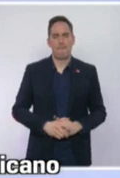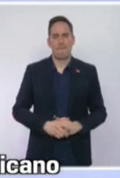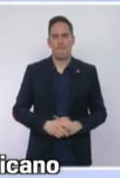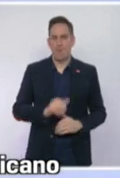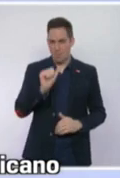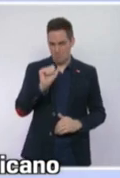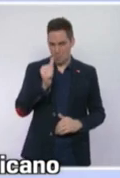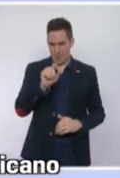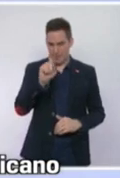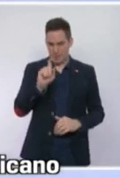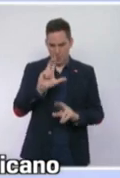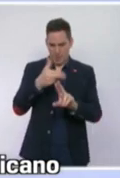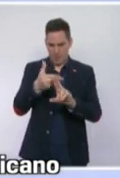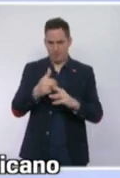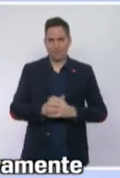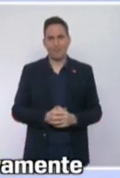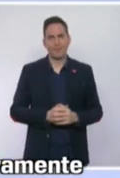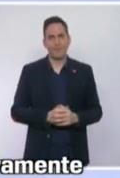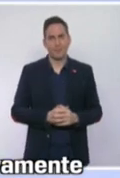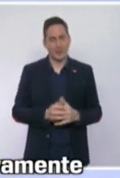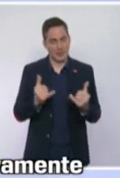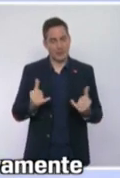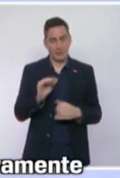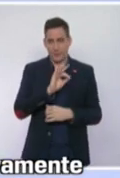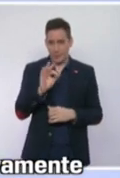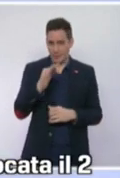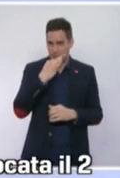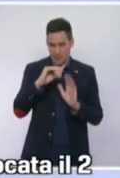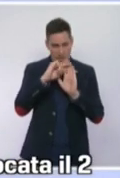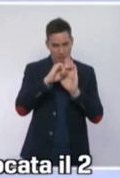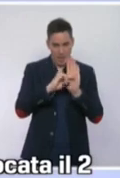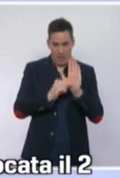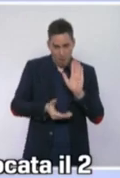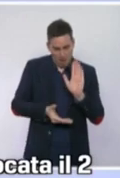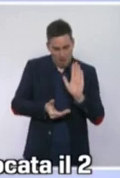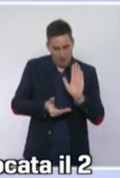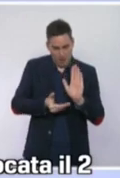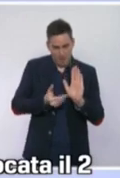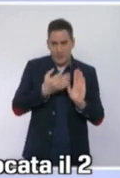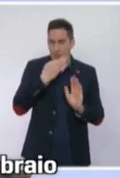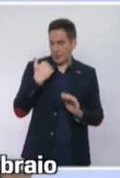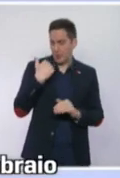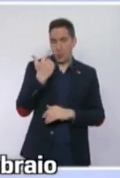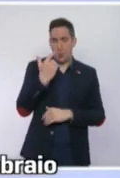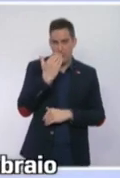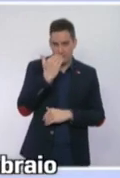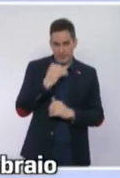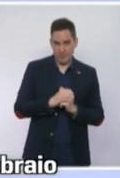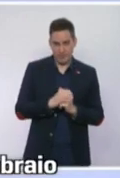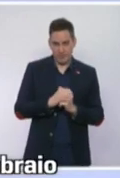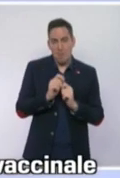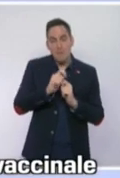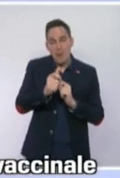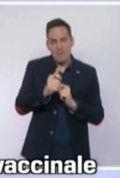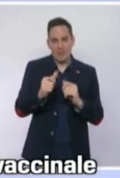Il y a des mesures qui s'appliquent aujourd'hui encore dans notre pays, elles sont levées progressivement. La partie des mesures a été levée le 2 février, notre série de mesures le 16